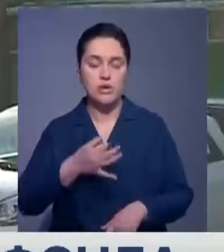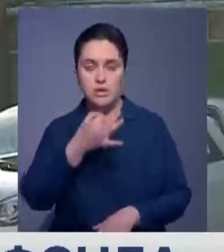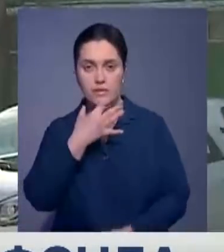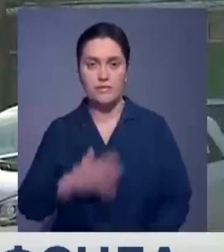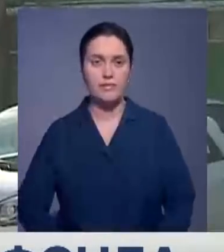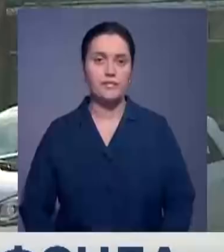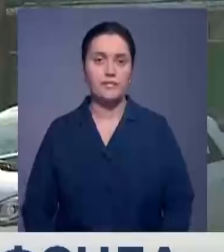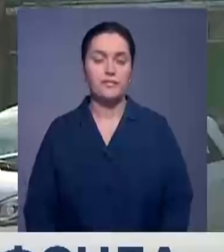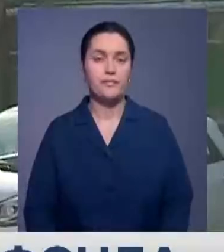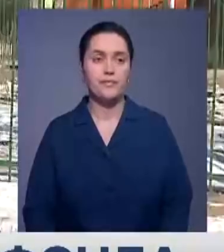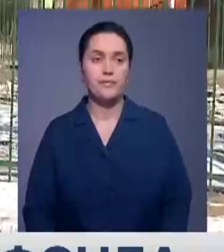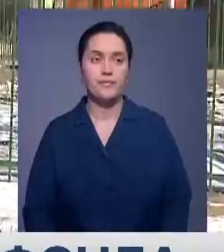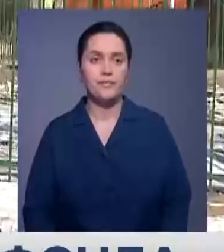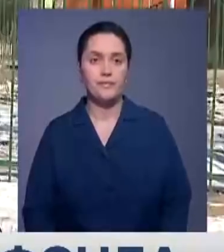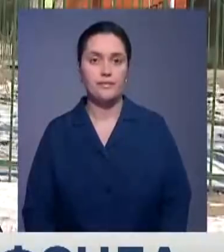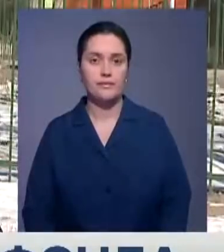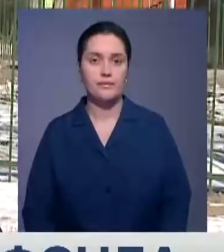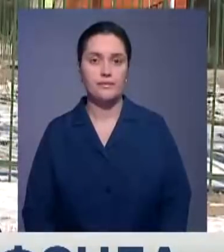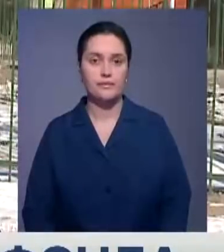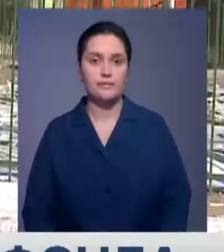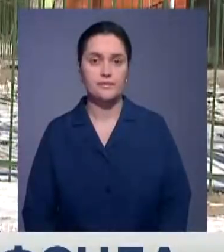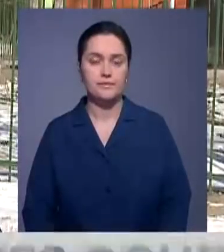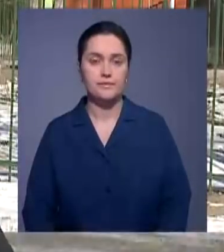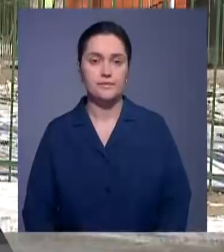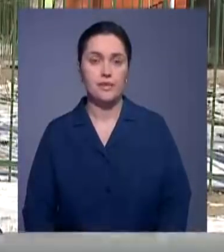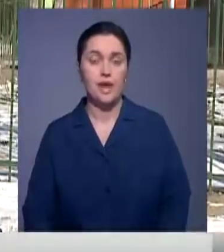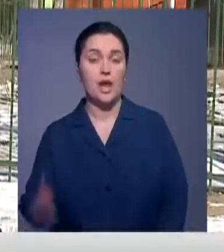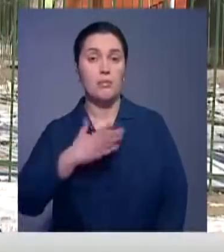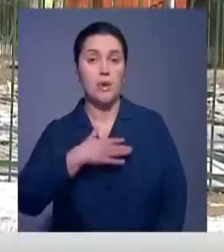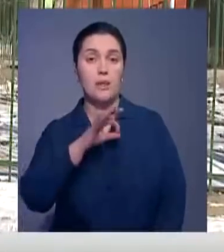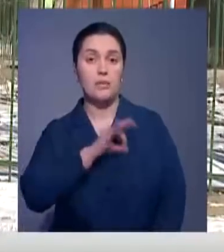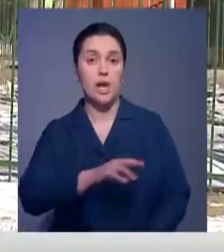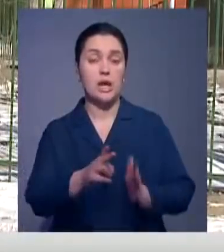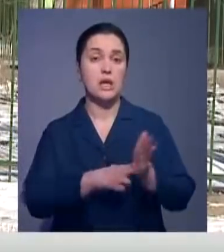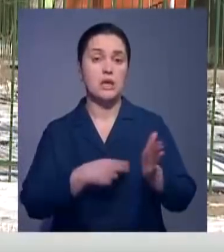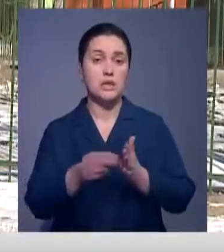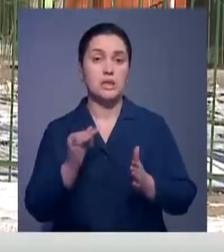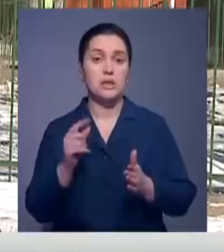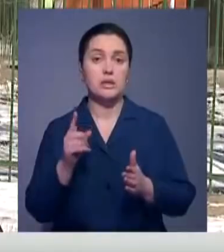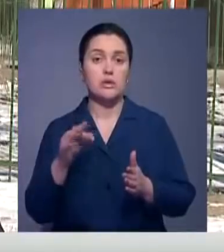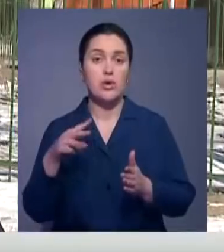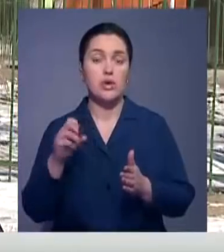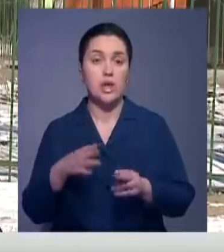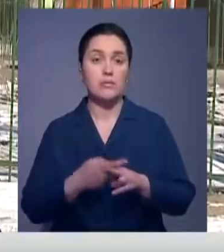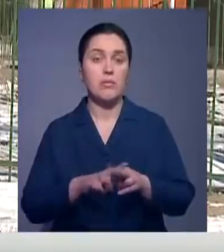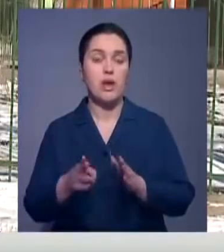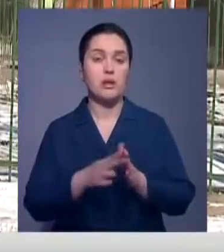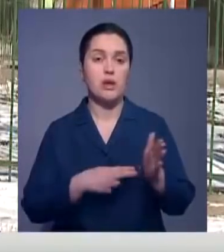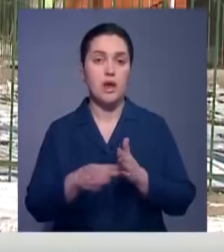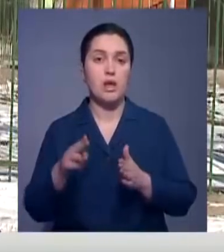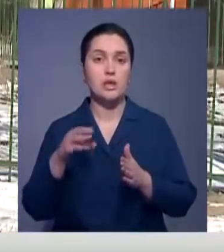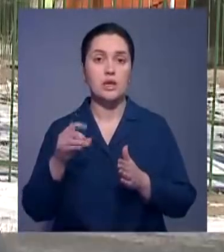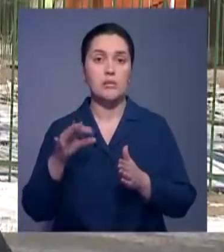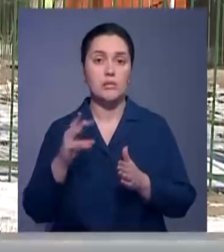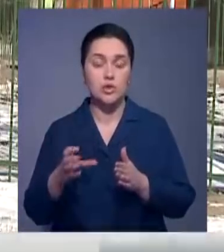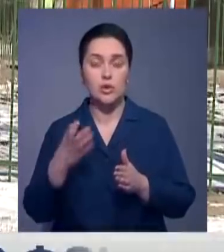Нано-технология дегенерации, пенетрон, изолат. Мы применяем краску изолат. Так называемая краска термос утепляет